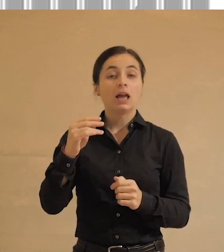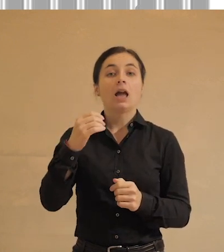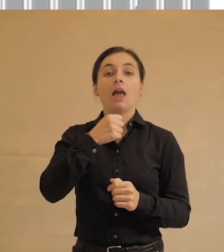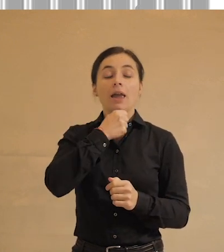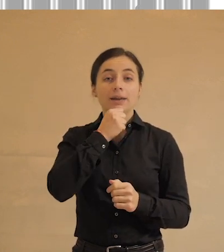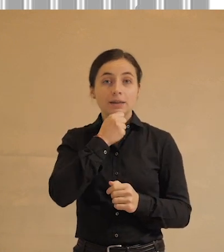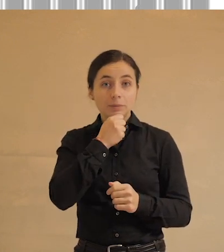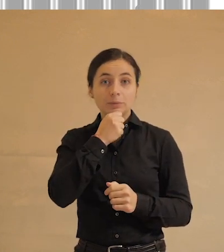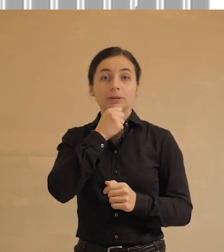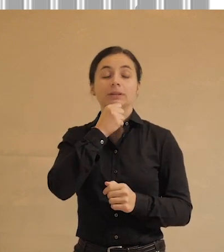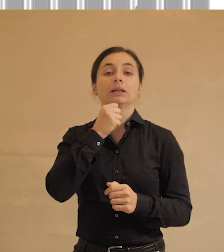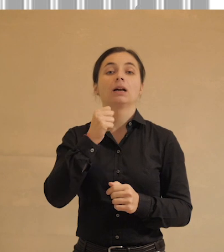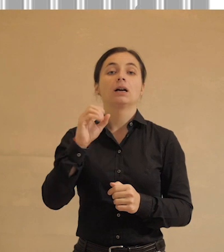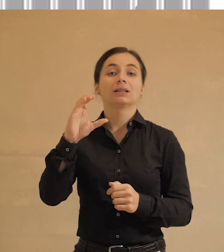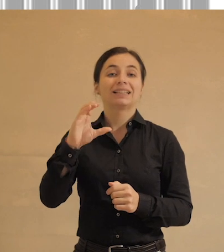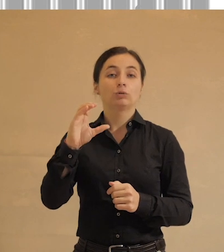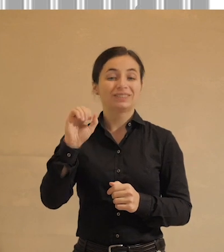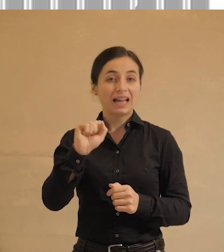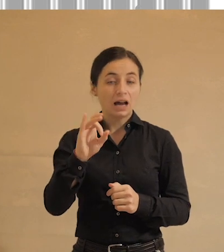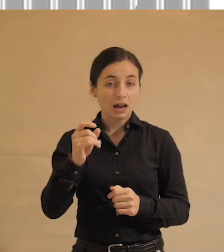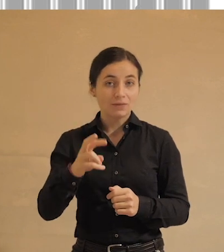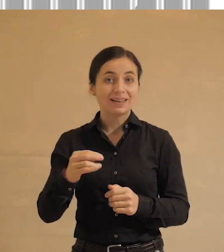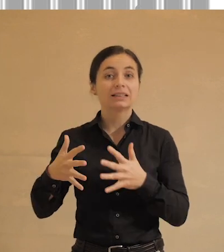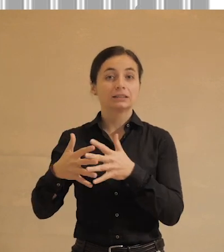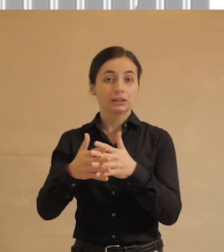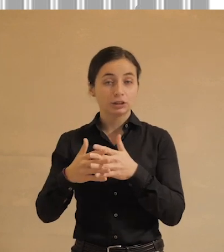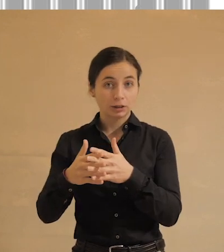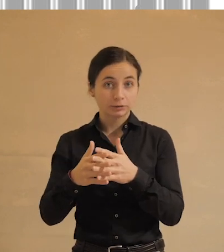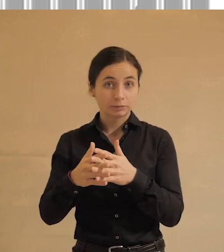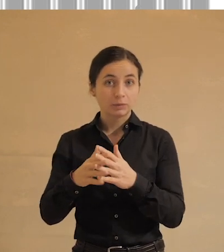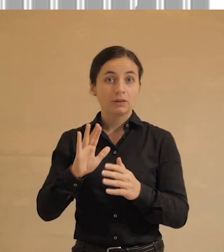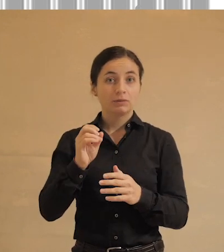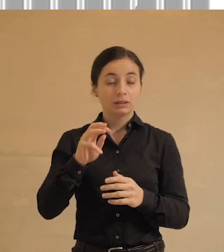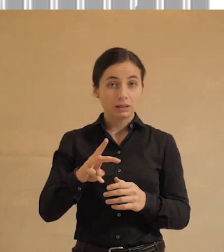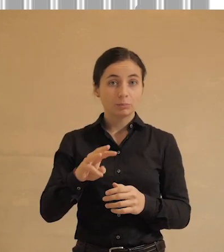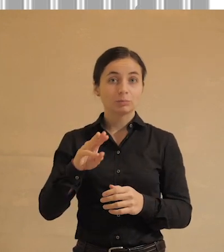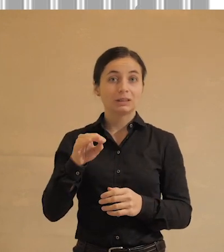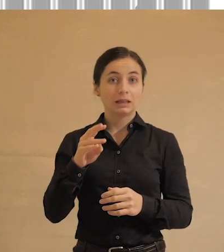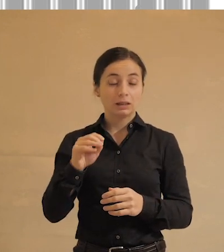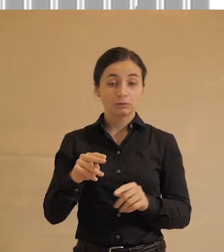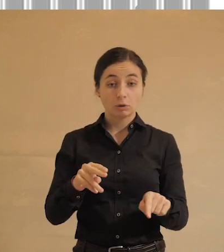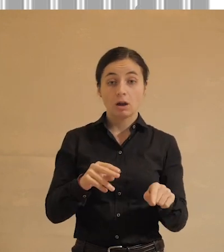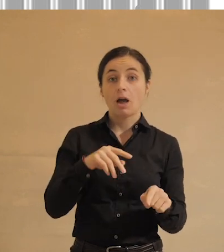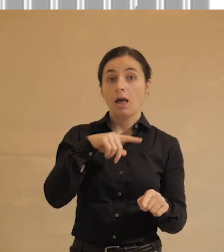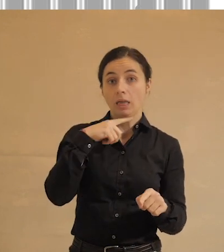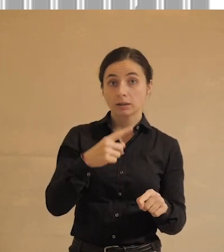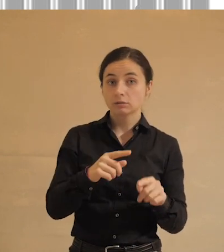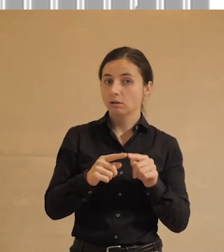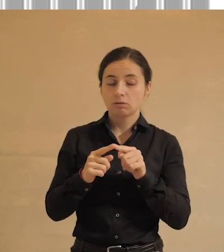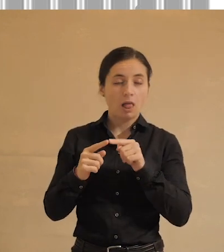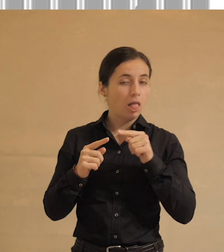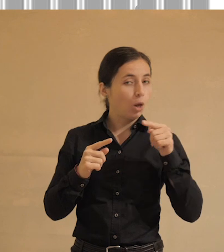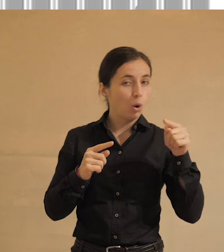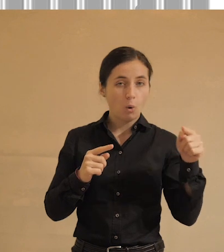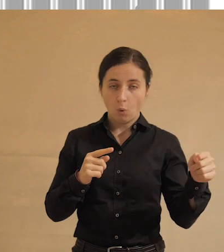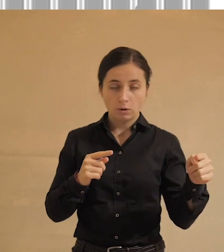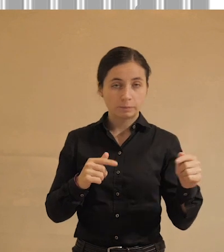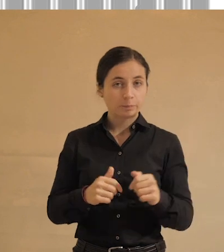Индия, Саудовская Аравия, США, Филиппины, Вьетнам, Таиланд. Вот Россия. Довольно далеко.